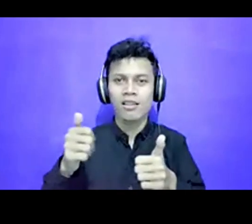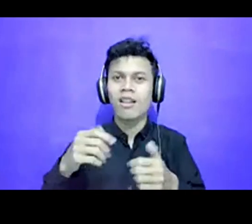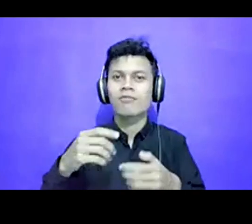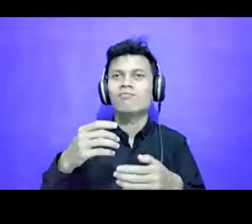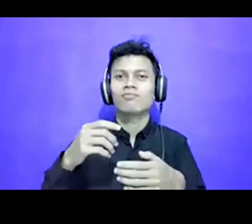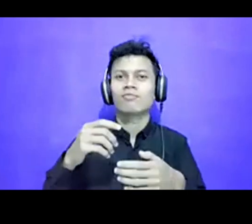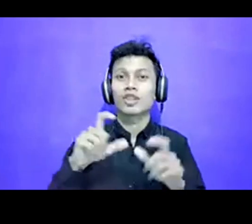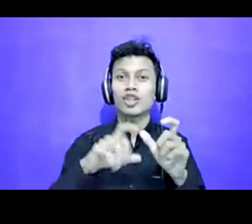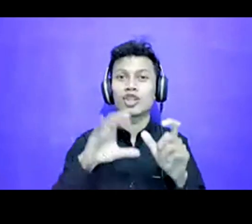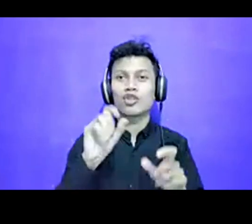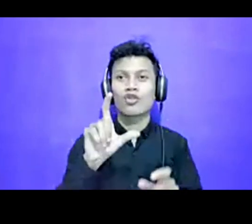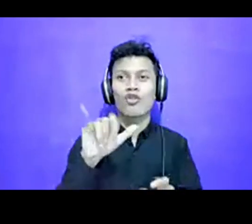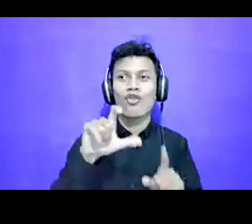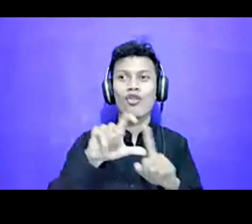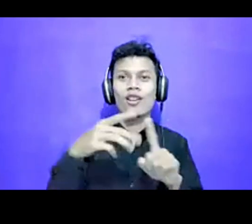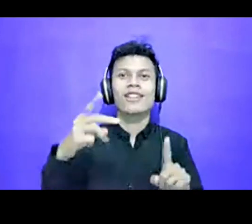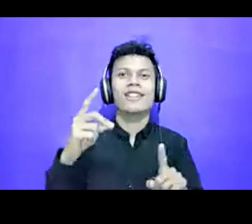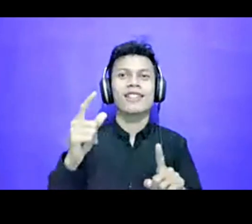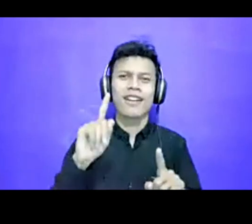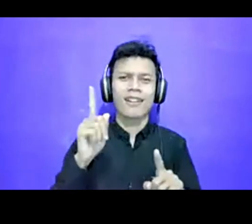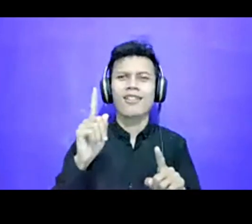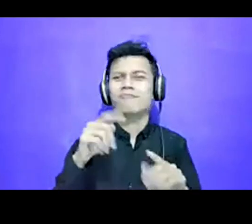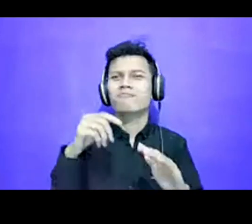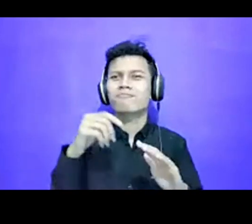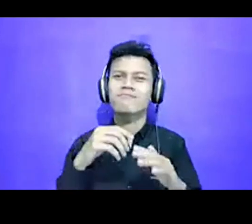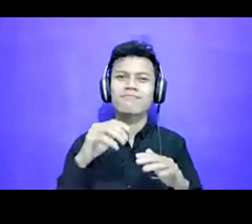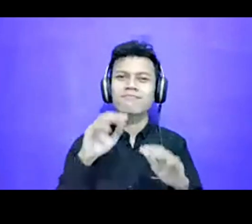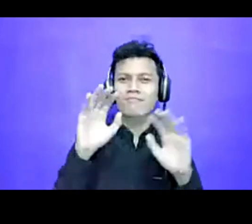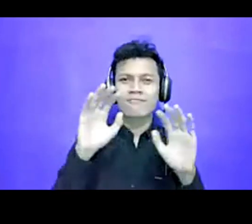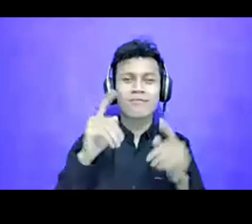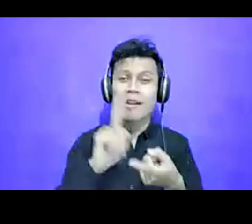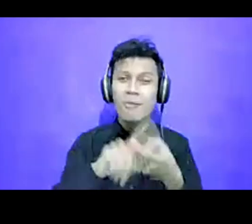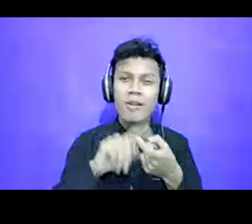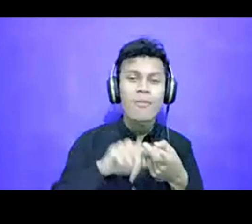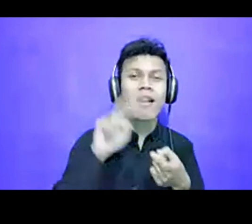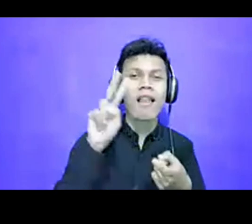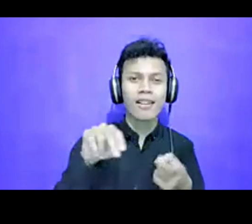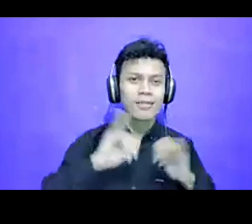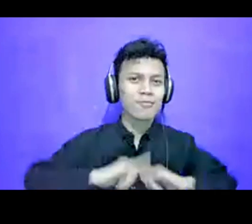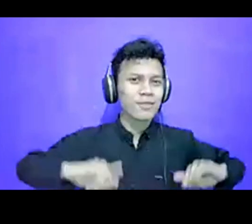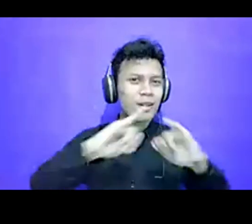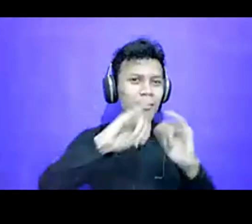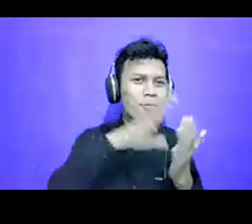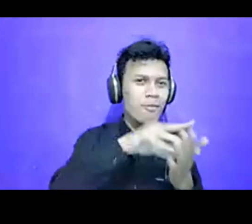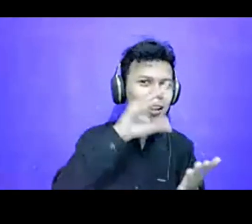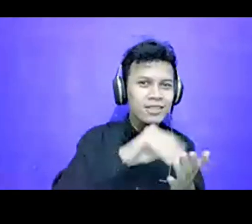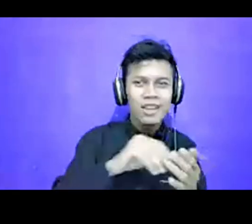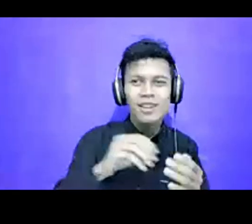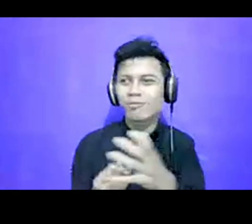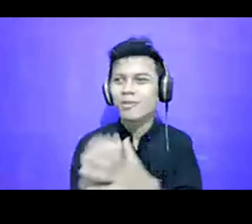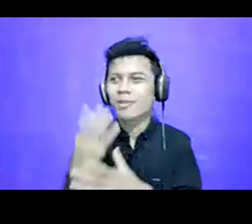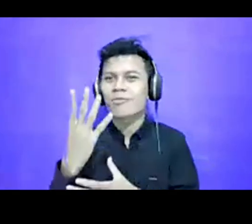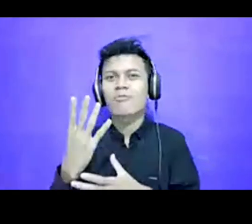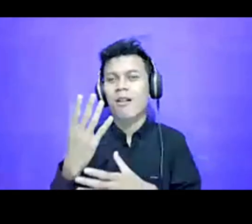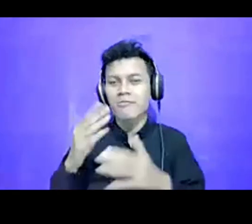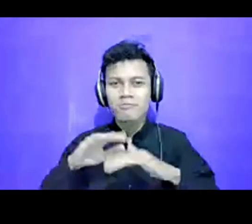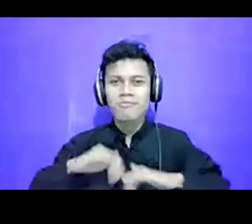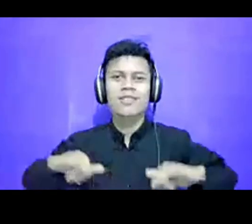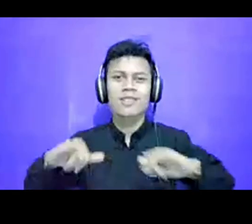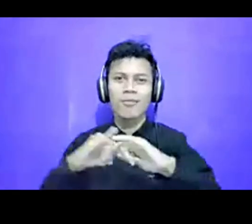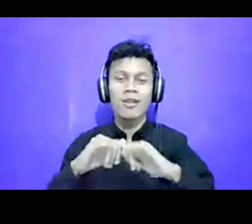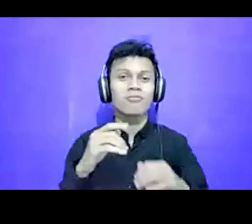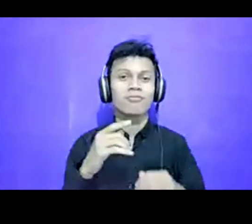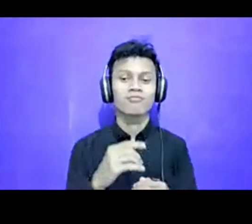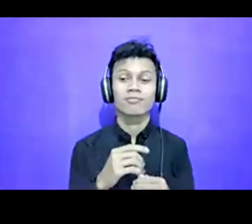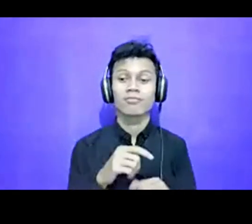lagi di Solidare gitu ya. Sama-sama belajar bareng, sama-sama berkembang bareng. Gitu teman-teman, sudah jam 4 sore.